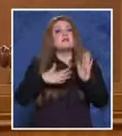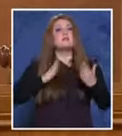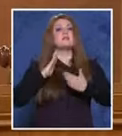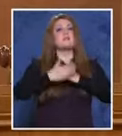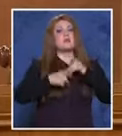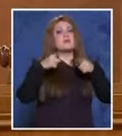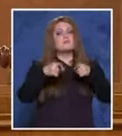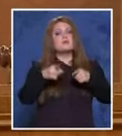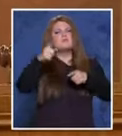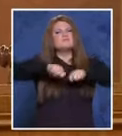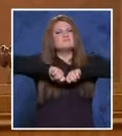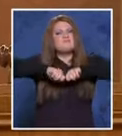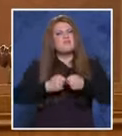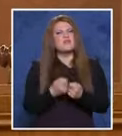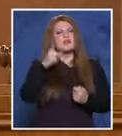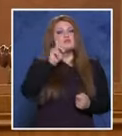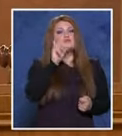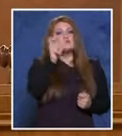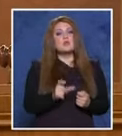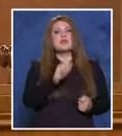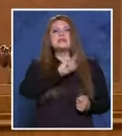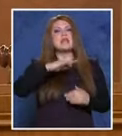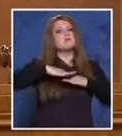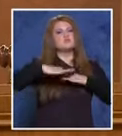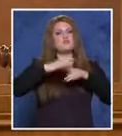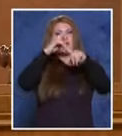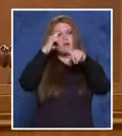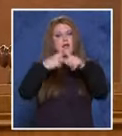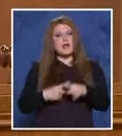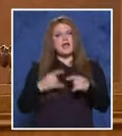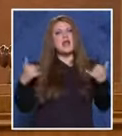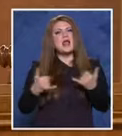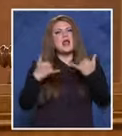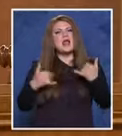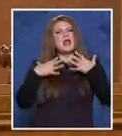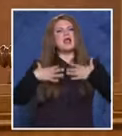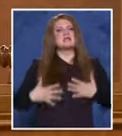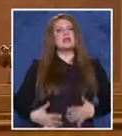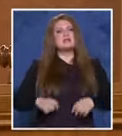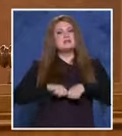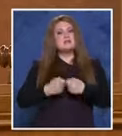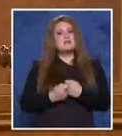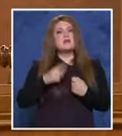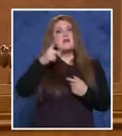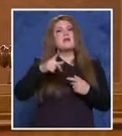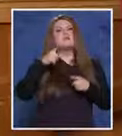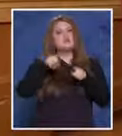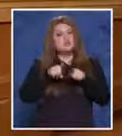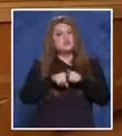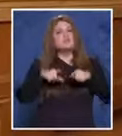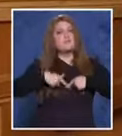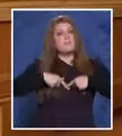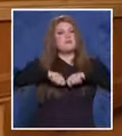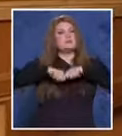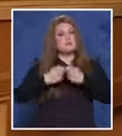състел да причинат вреда на пострадалия от неимуществен характер, причиняне на лека телесна повреда, което съставлява престъпление по смисъл на